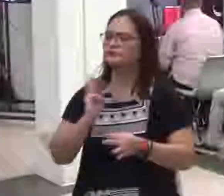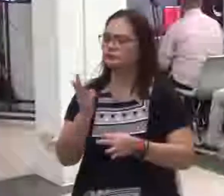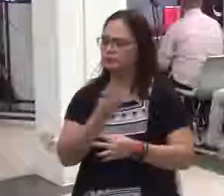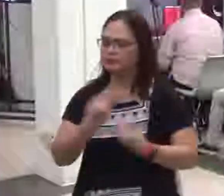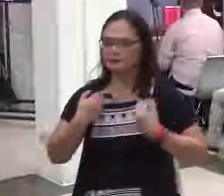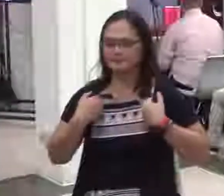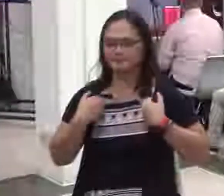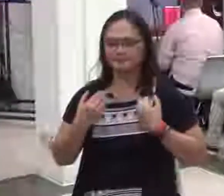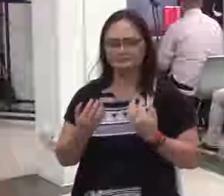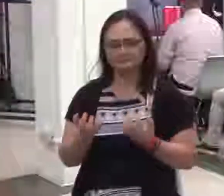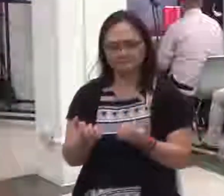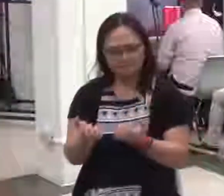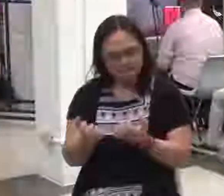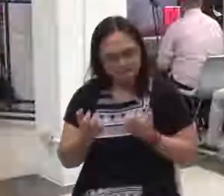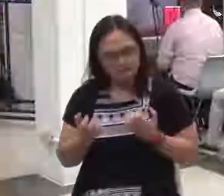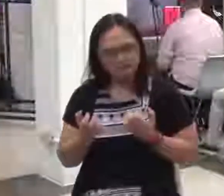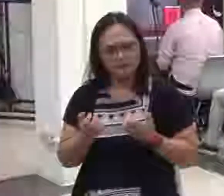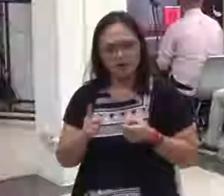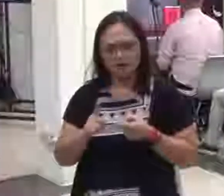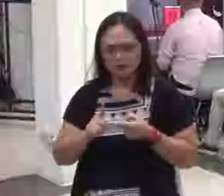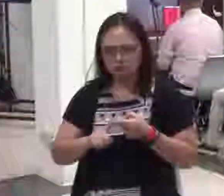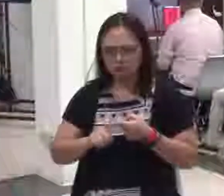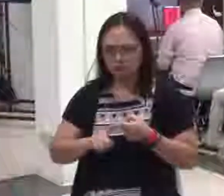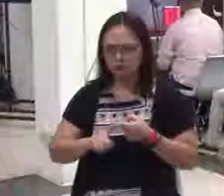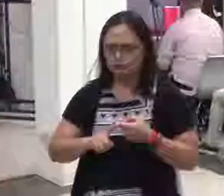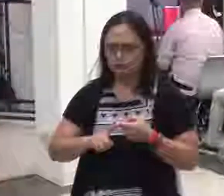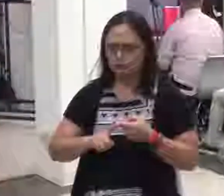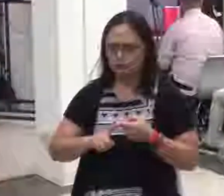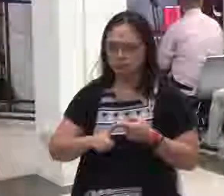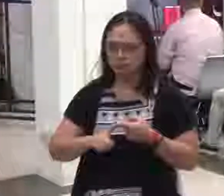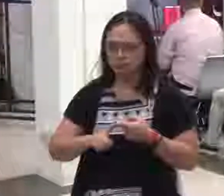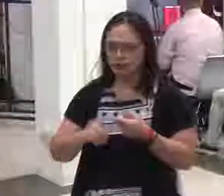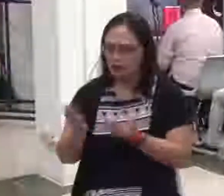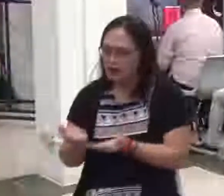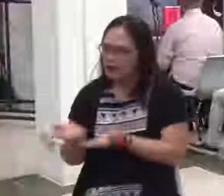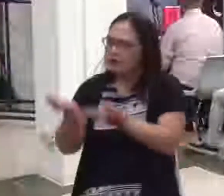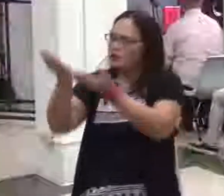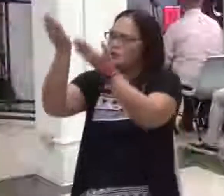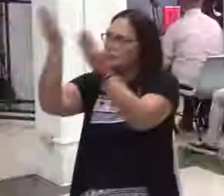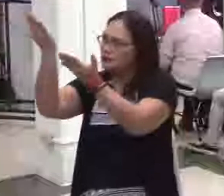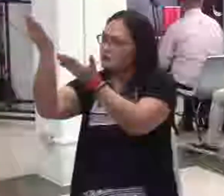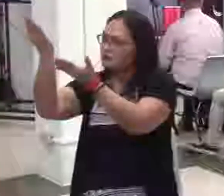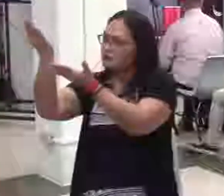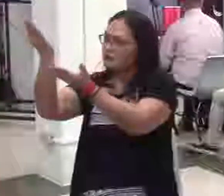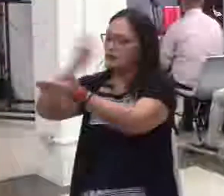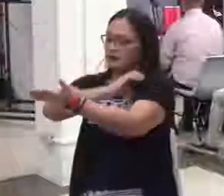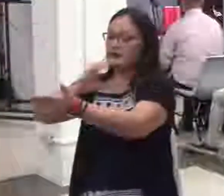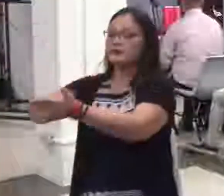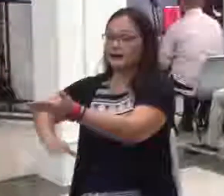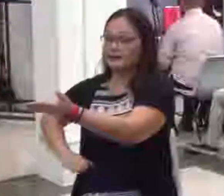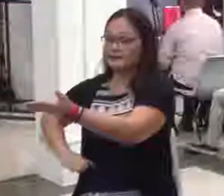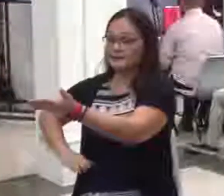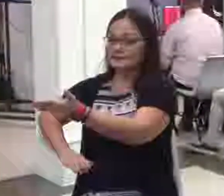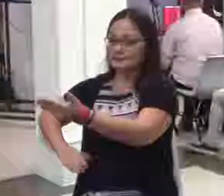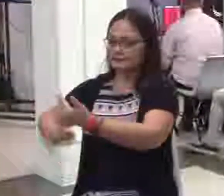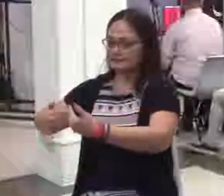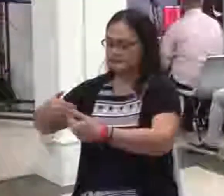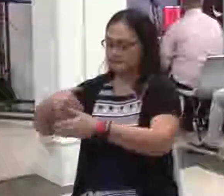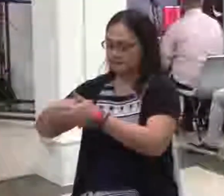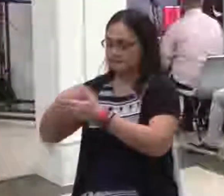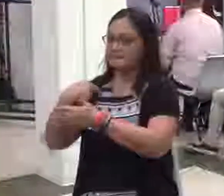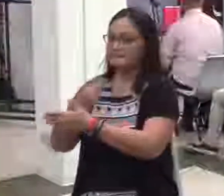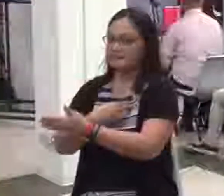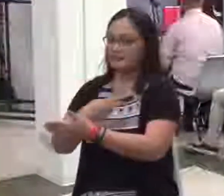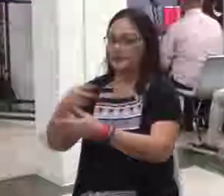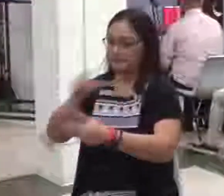ay hindi yung itaas ang ating sarili kundi itaas ang ating Panginoon sa atin ilagay siya sa kanyan